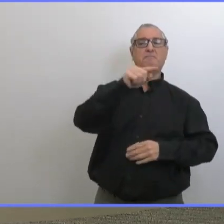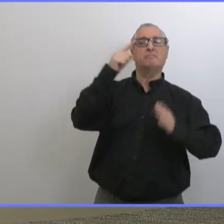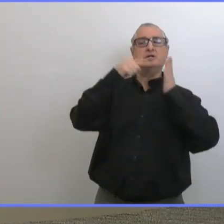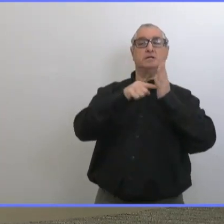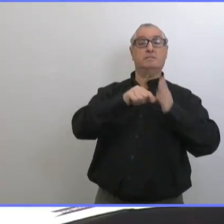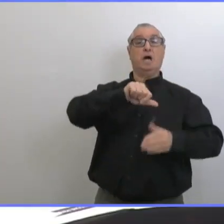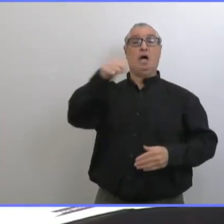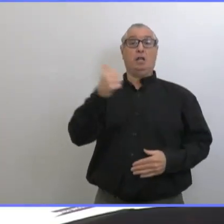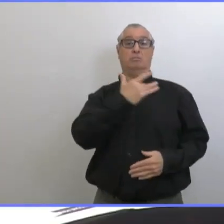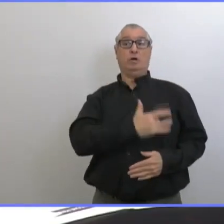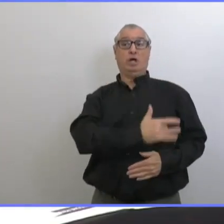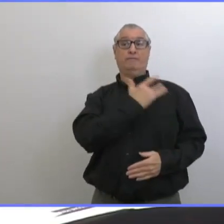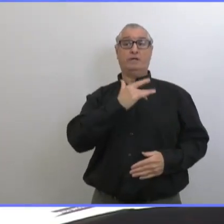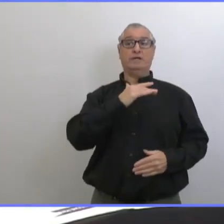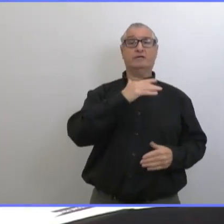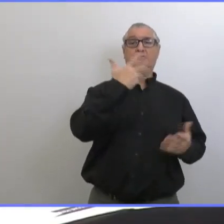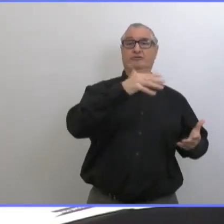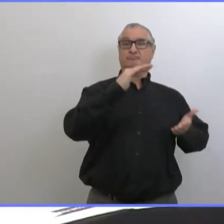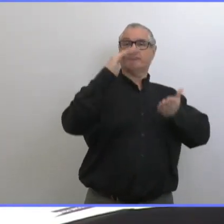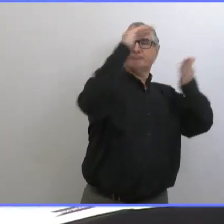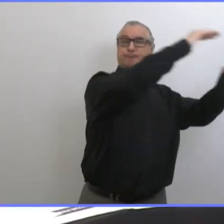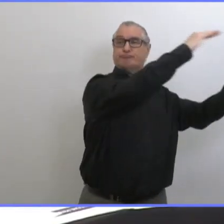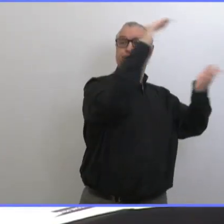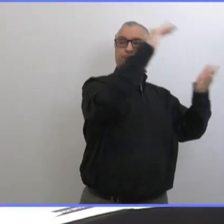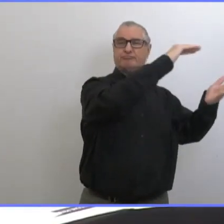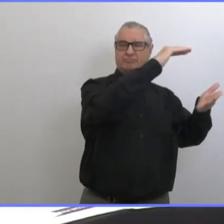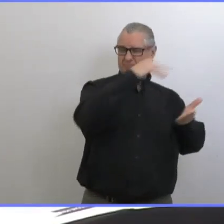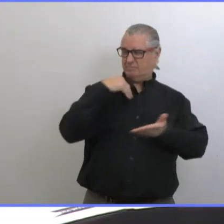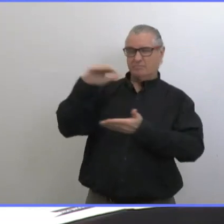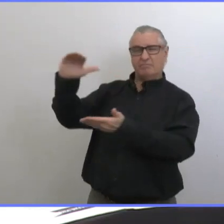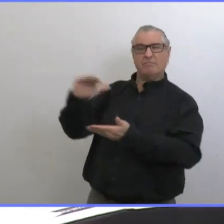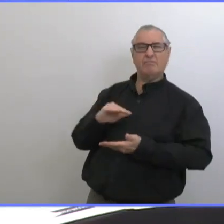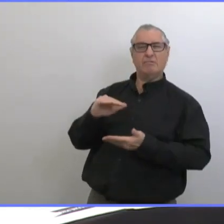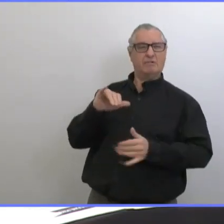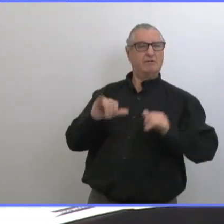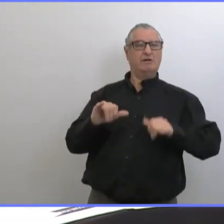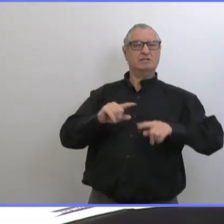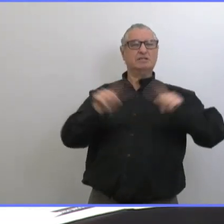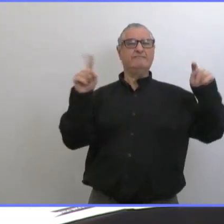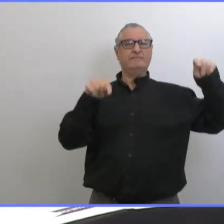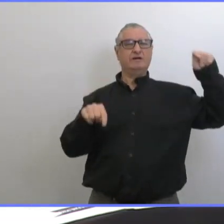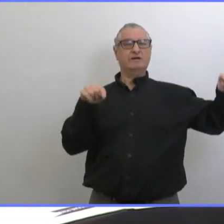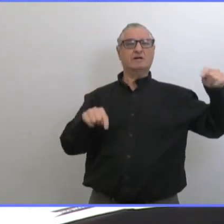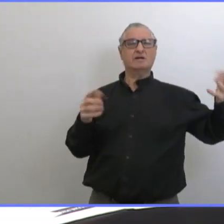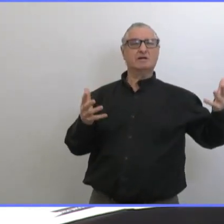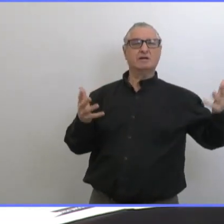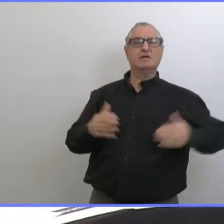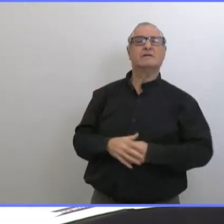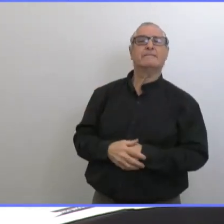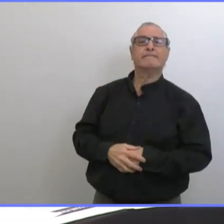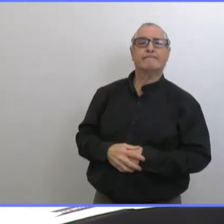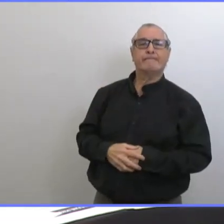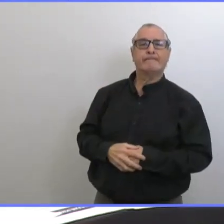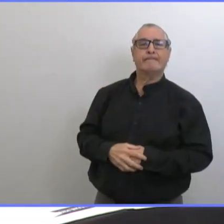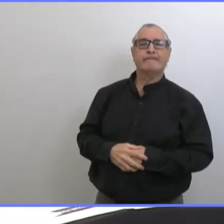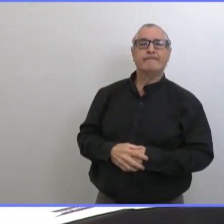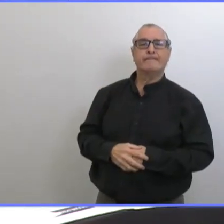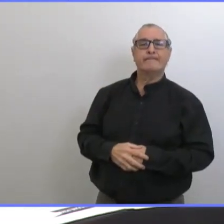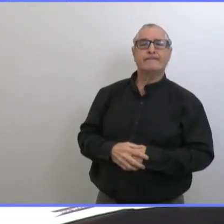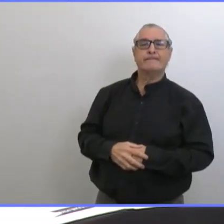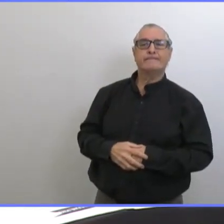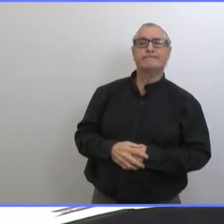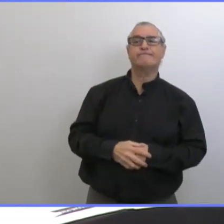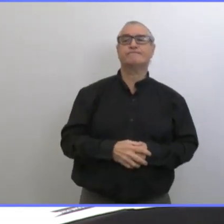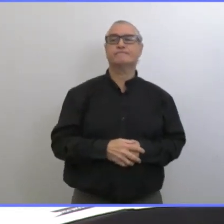et qu'est-ce que vous allez faire par rapport à ça si on a plus de vaccins encore je ne pas au courant mais on a des